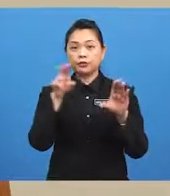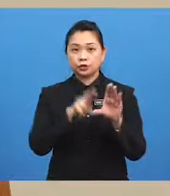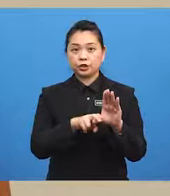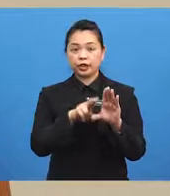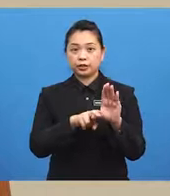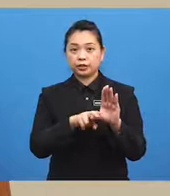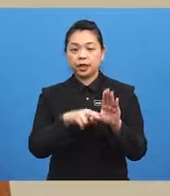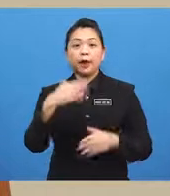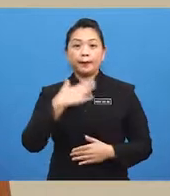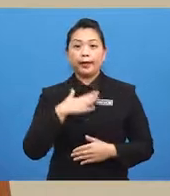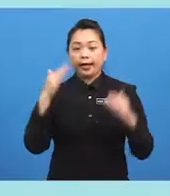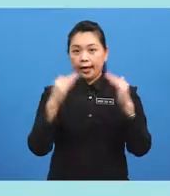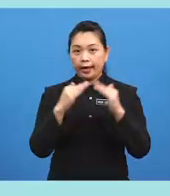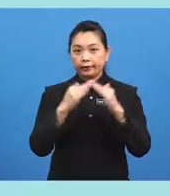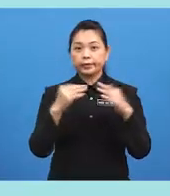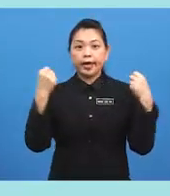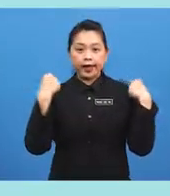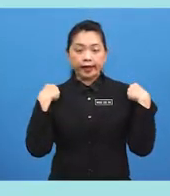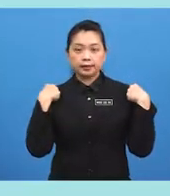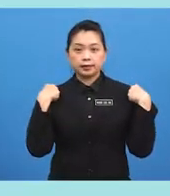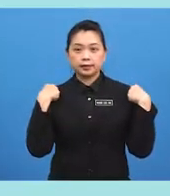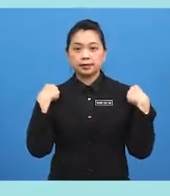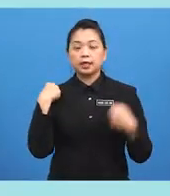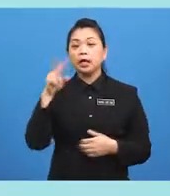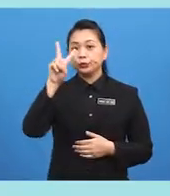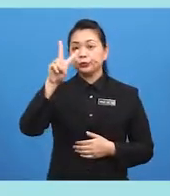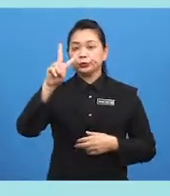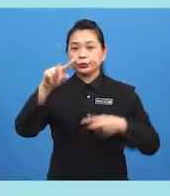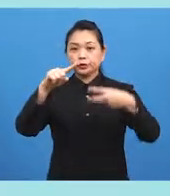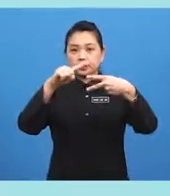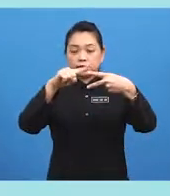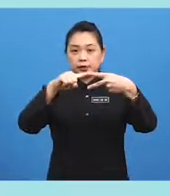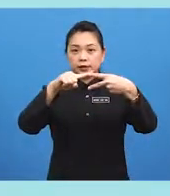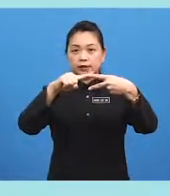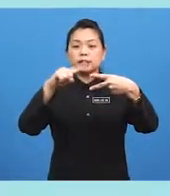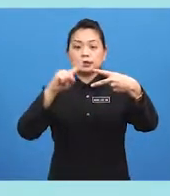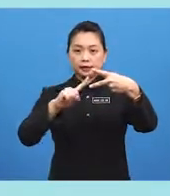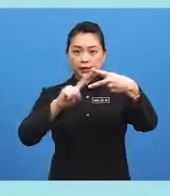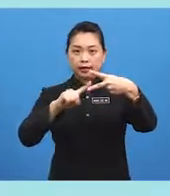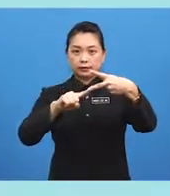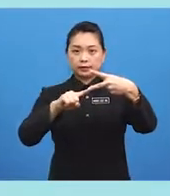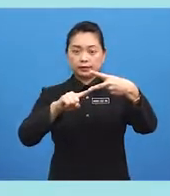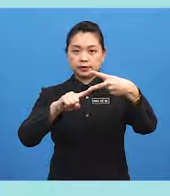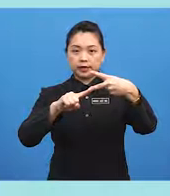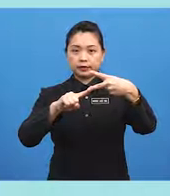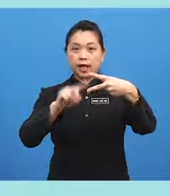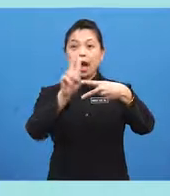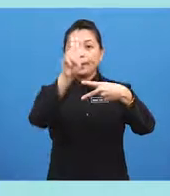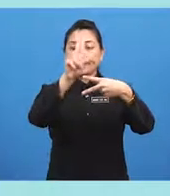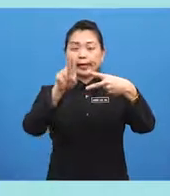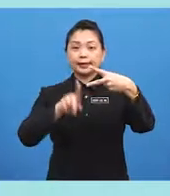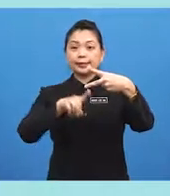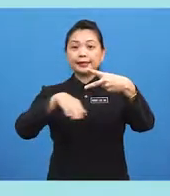My house has two stories. Upstairs... ...and... ...downstairs.